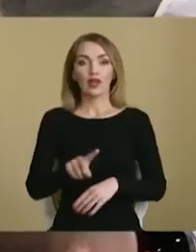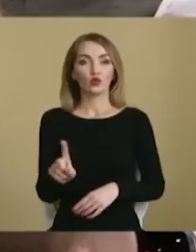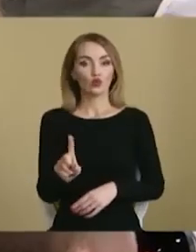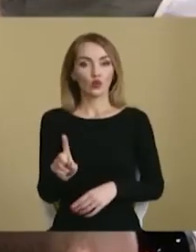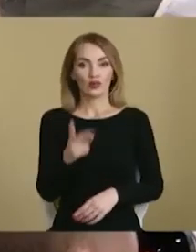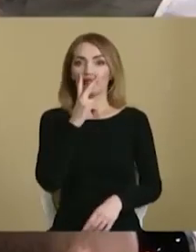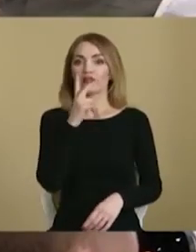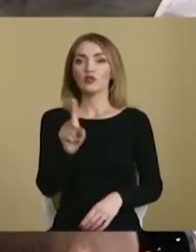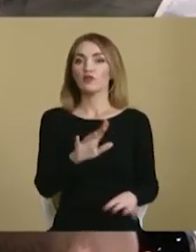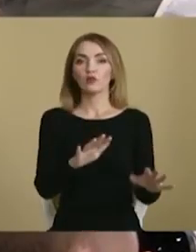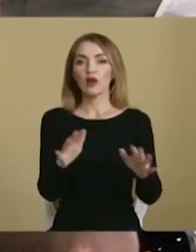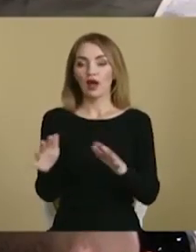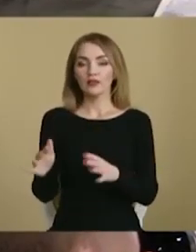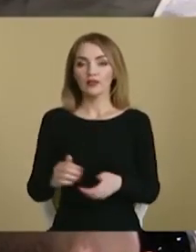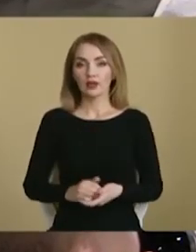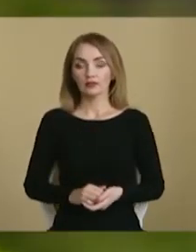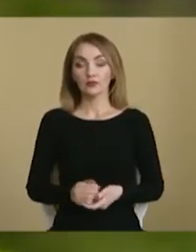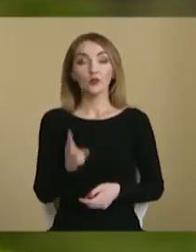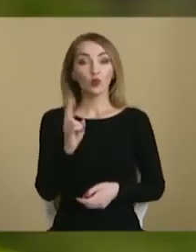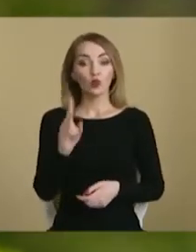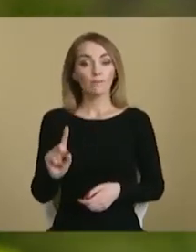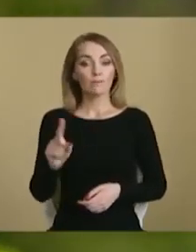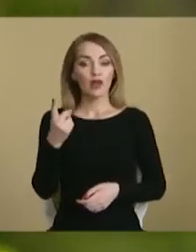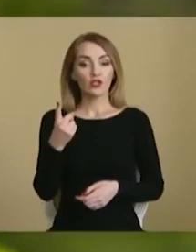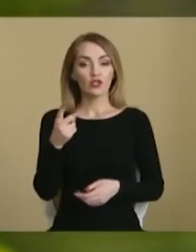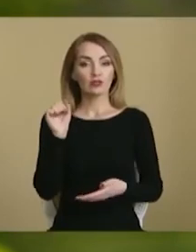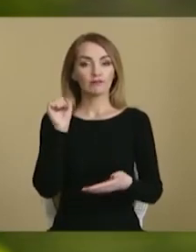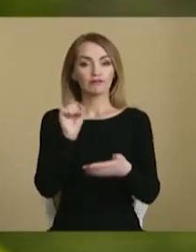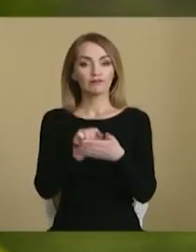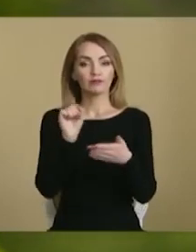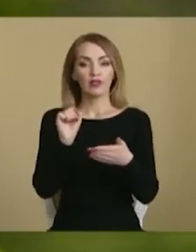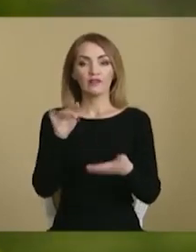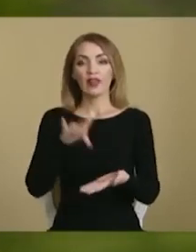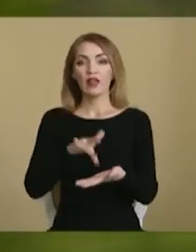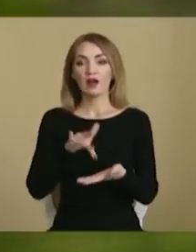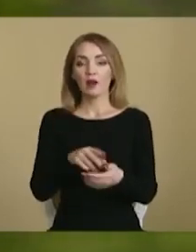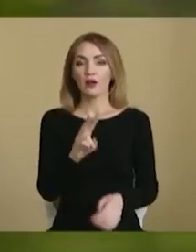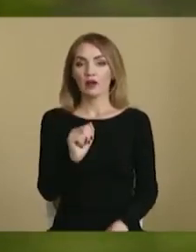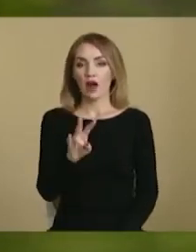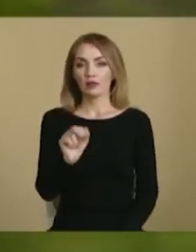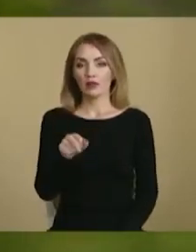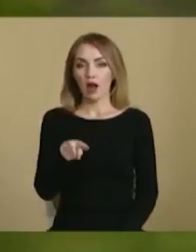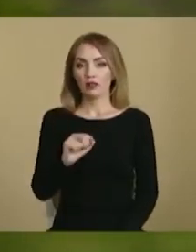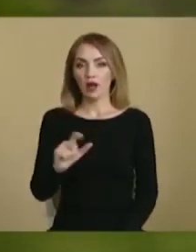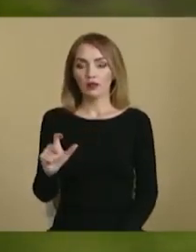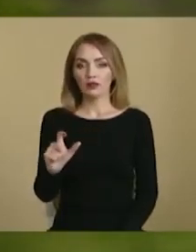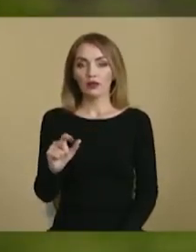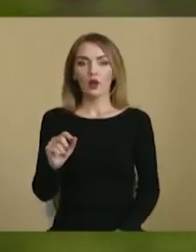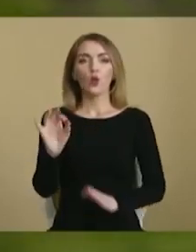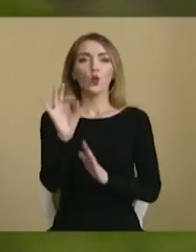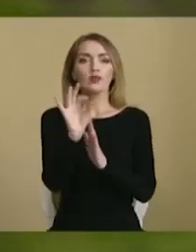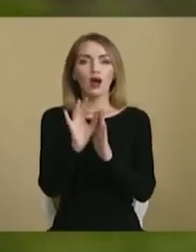дивіться, що відбувається? Хто перший оприлюднив в телеграм-каналах? І